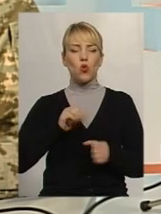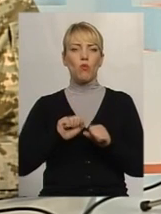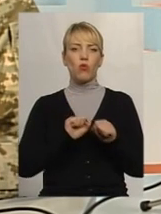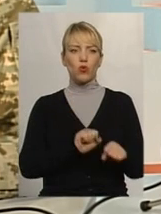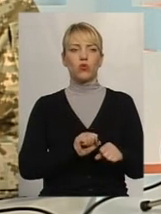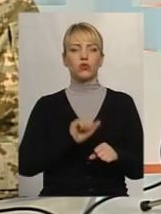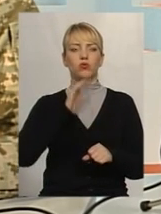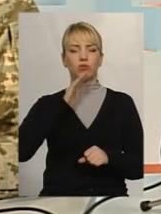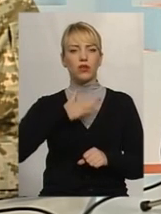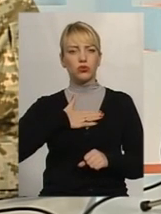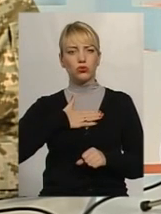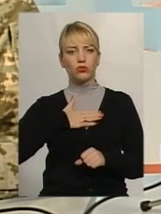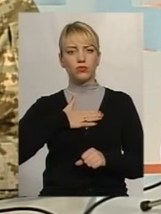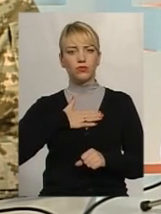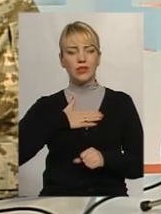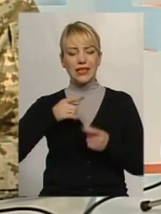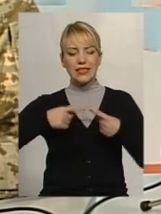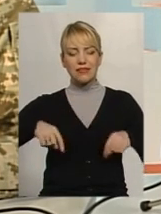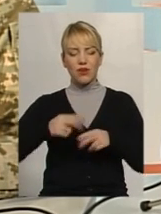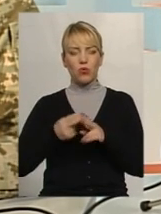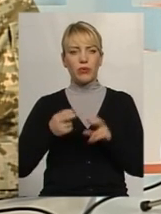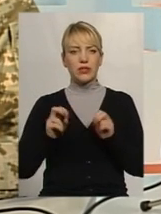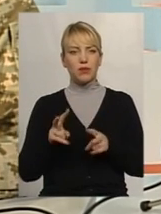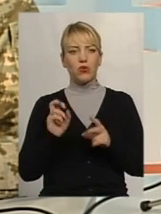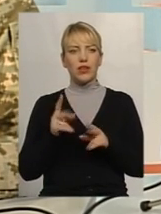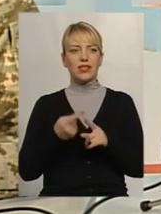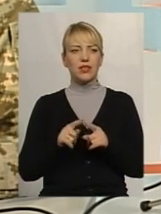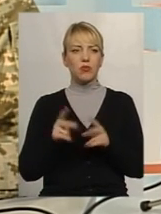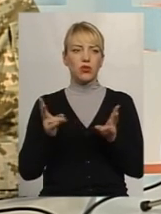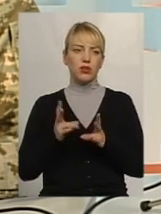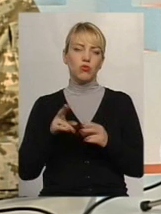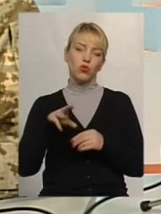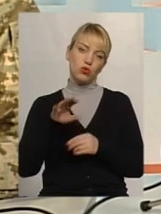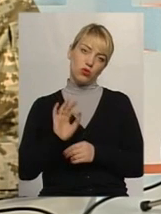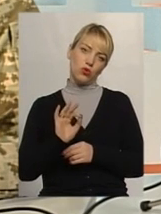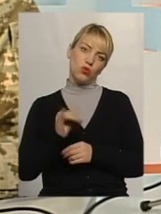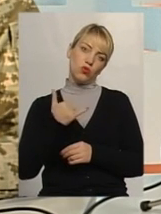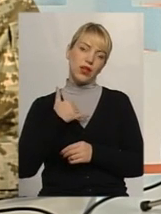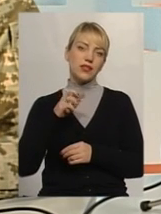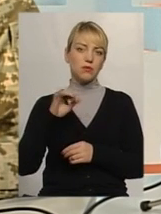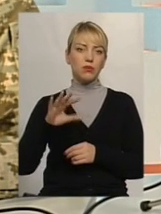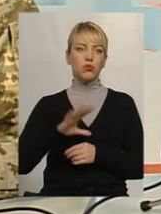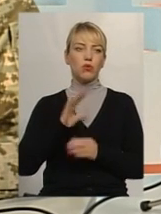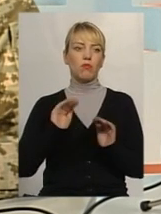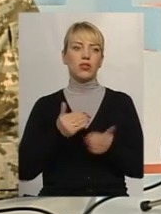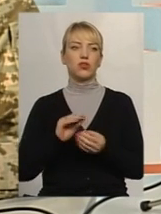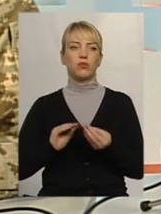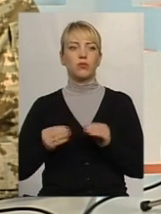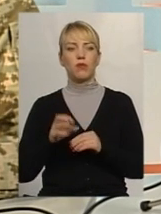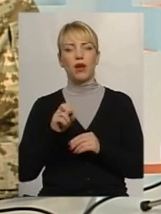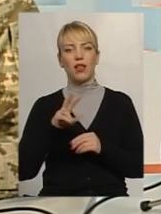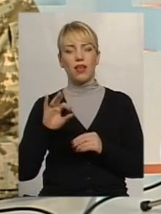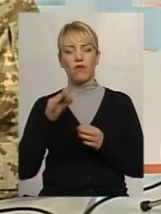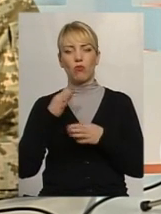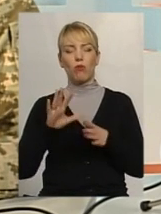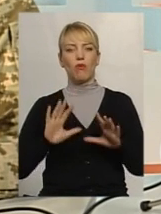нашу сферу безпеки так, як це потрібно, то, відповідно, у нас б було менше проблем. Але, в будь-якому випадку,